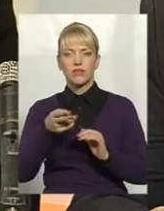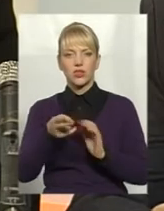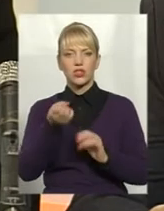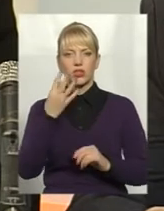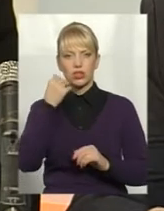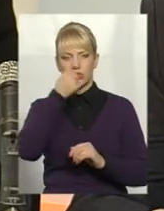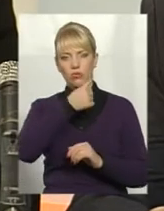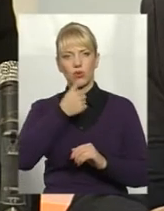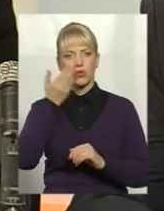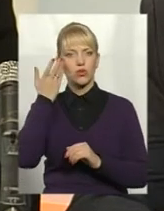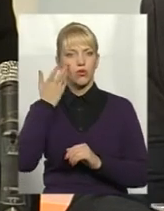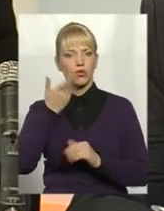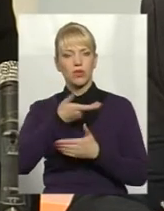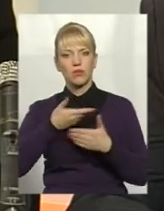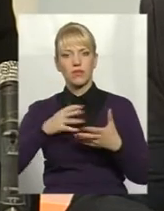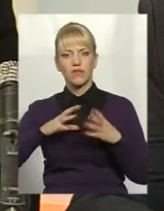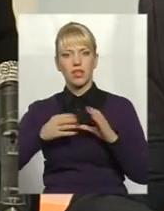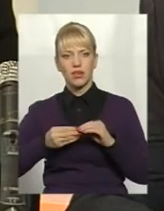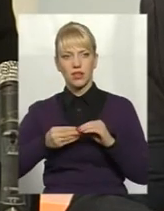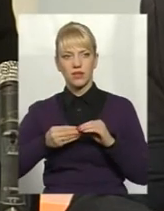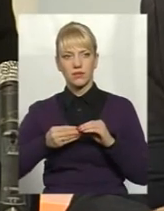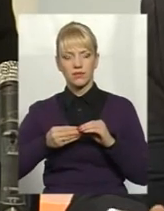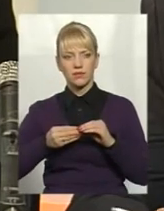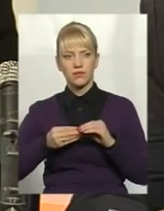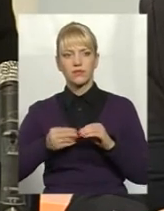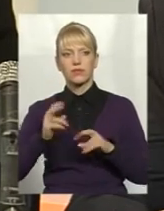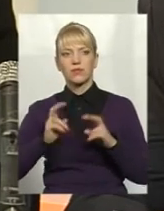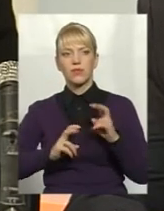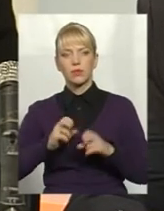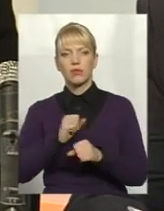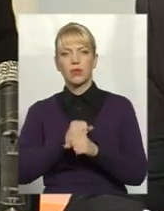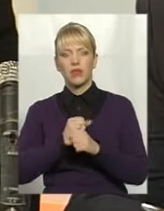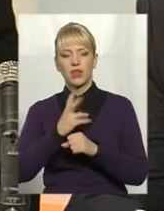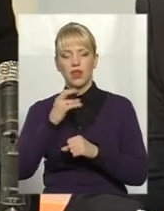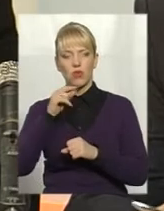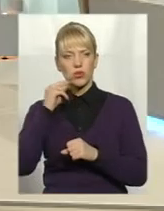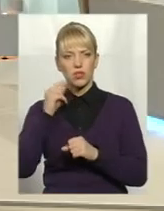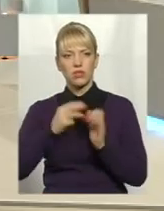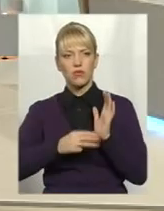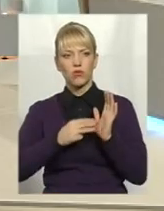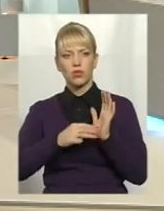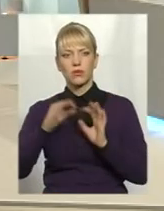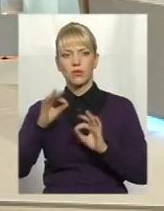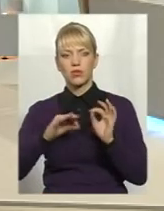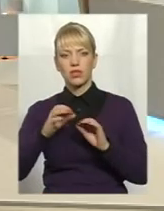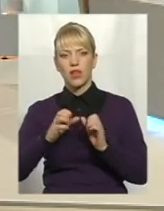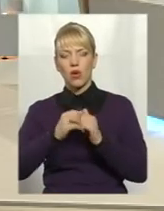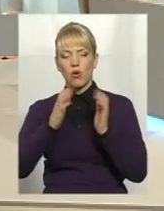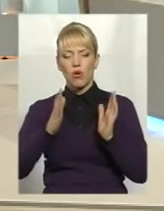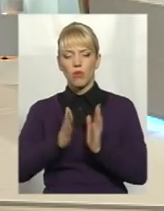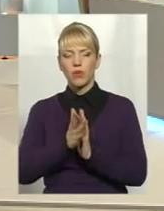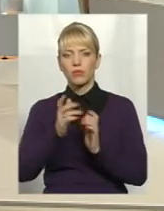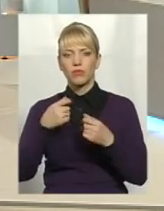році, коли підприємство працює на Росії 80% об'ємів на Росію.